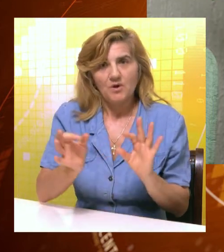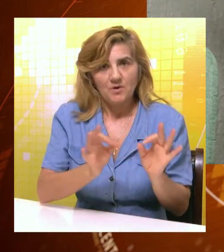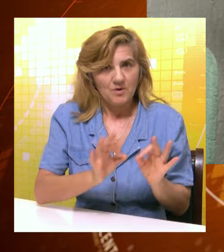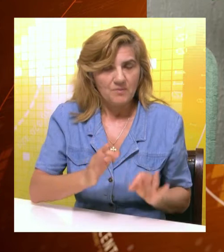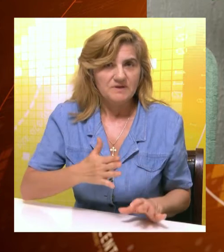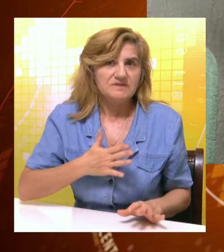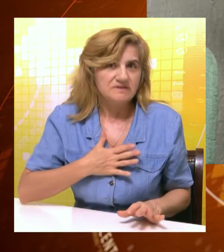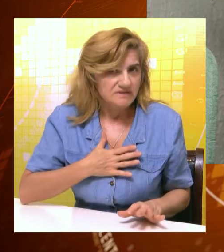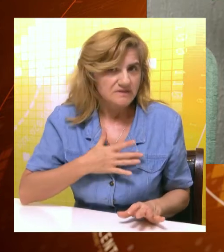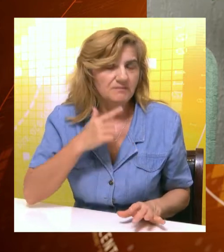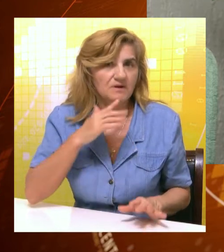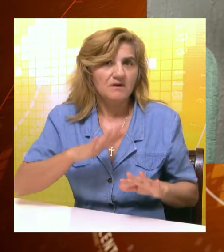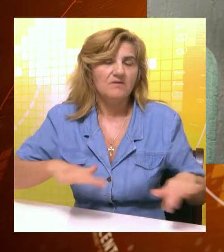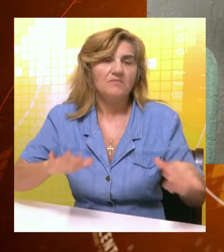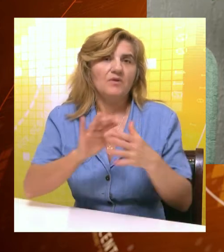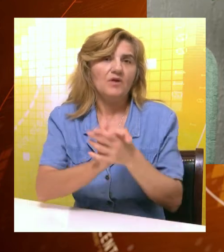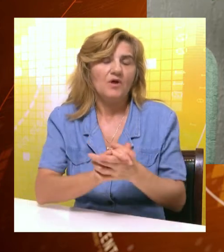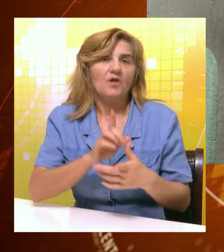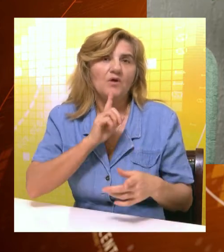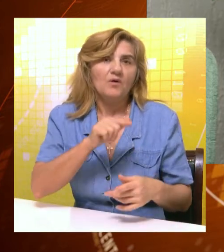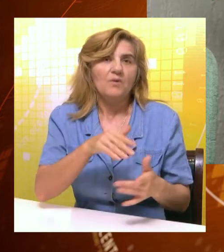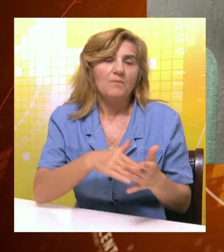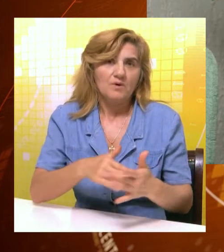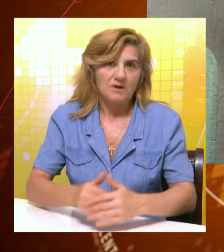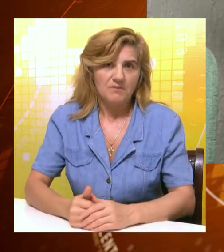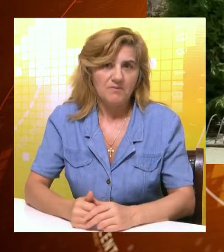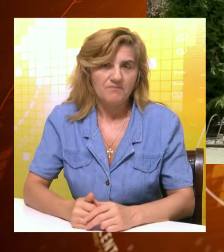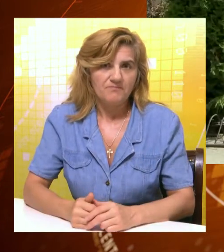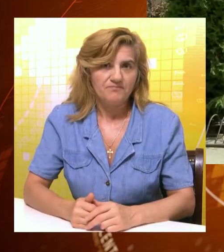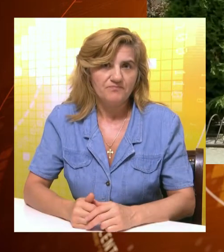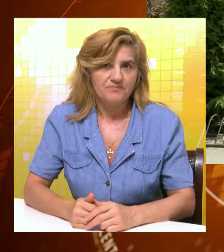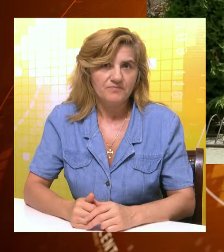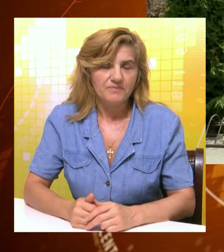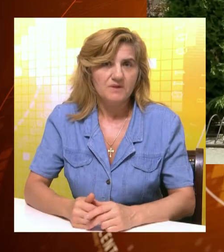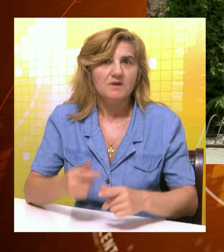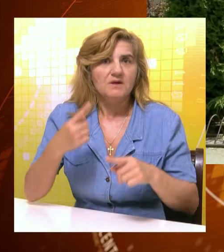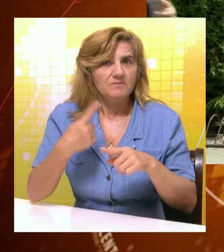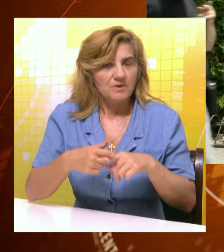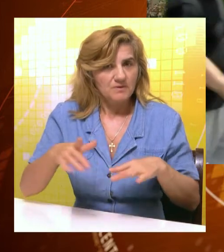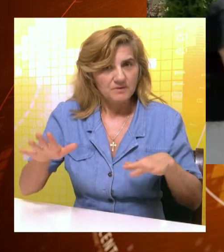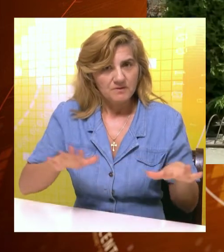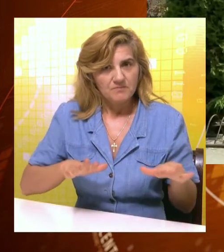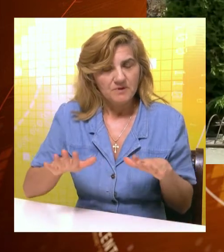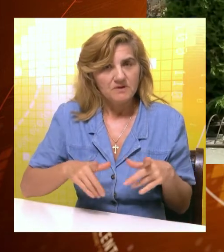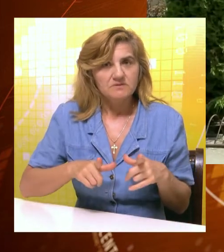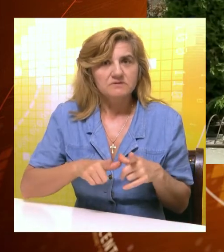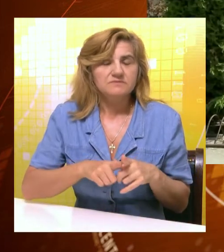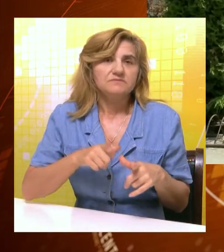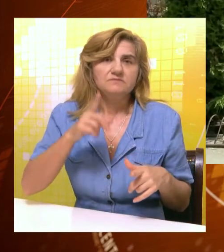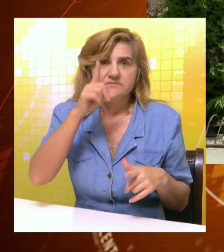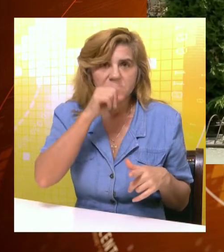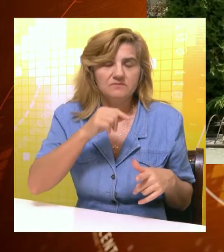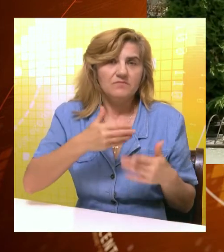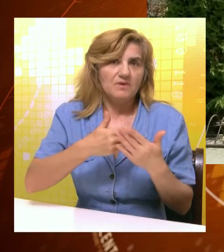znači, obezbedili i sebi kadrove, a i našim kolegama, znači, kojima su oni potrebni. Zbog dobre saradnje sa ministarstvom, pokrejnom i